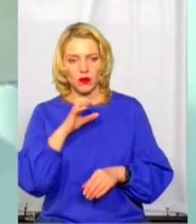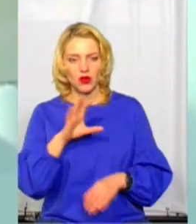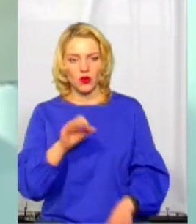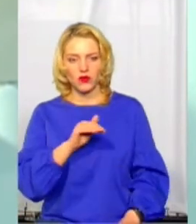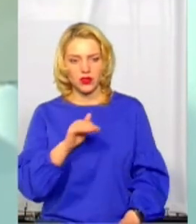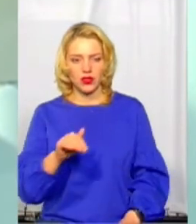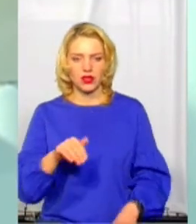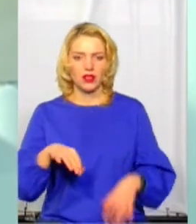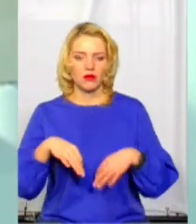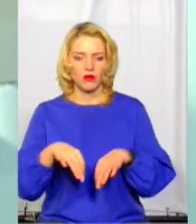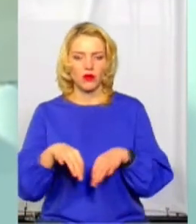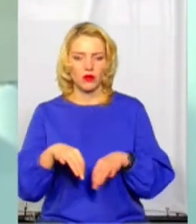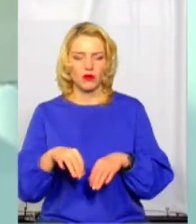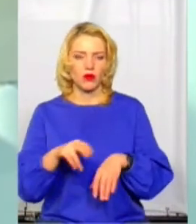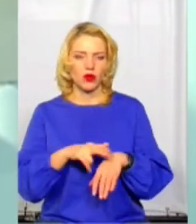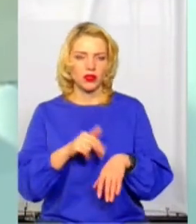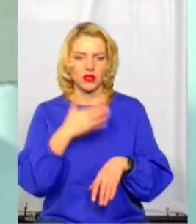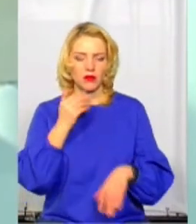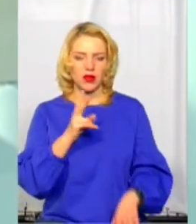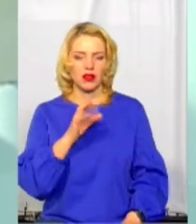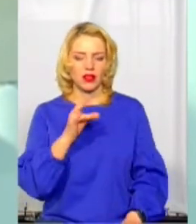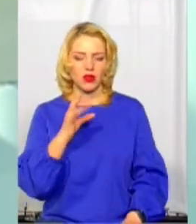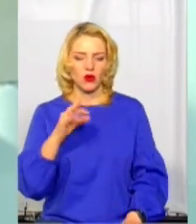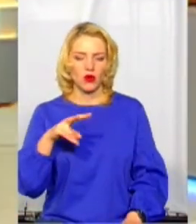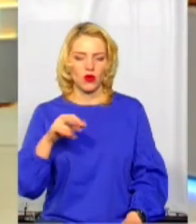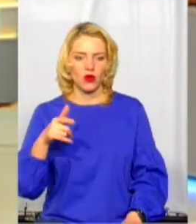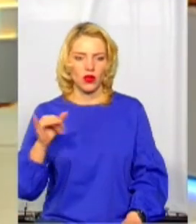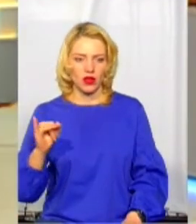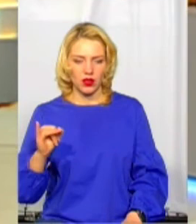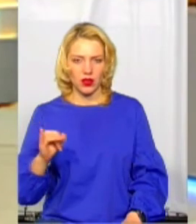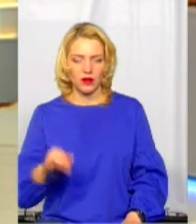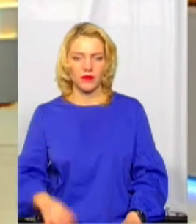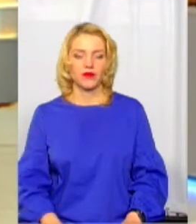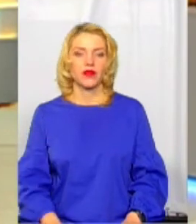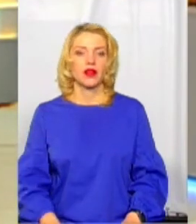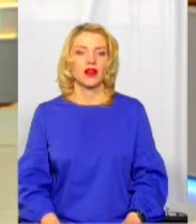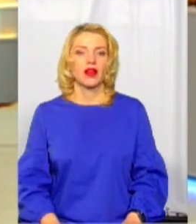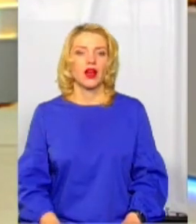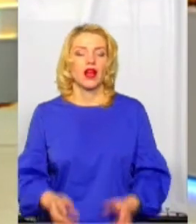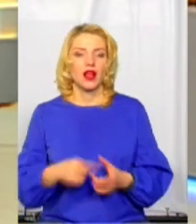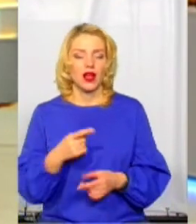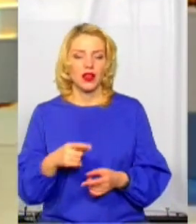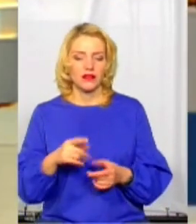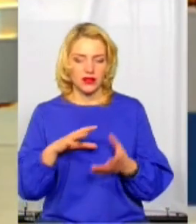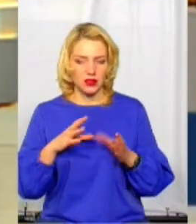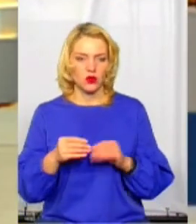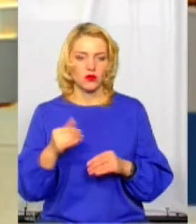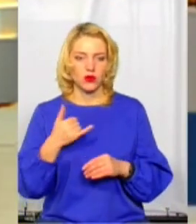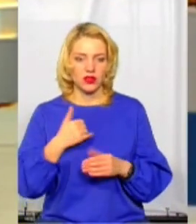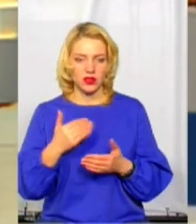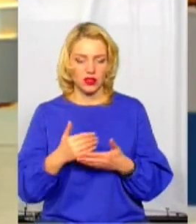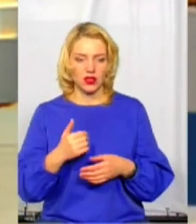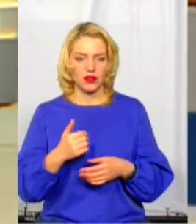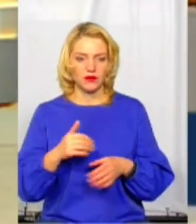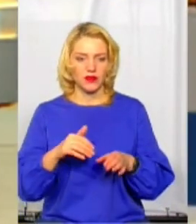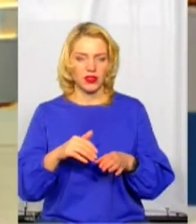управлінні патрульної поліції немає кінологів, але в цілому... Чуваю про те, так. Але в цілому в нас є військова